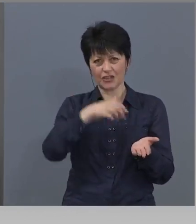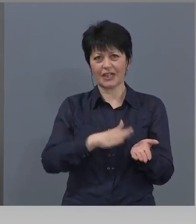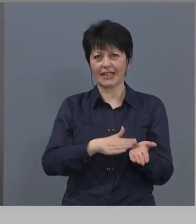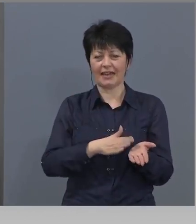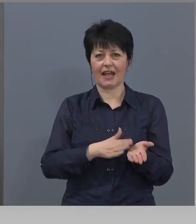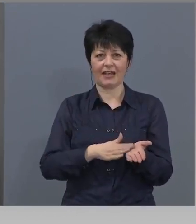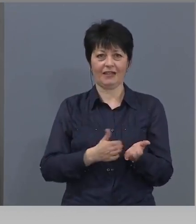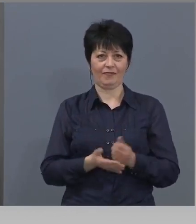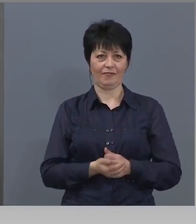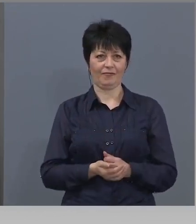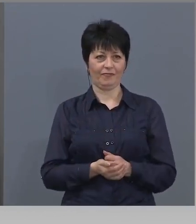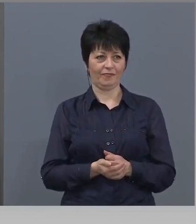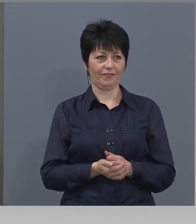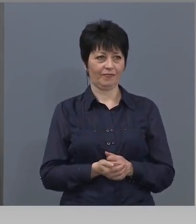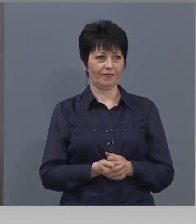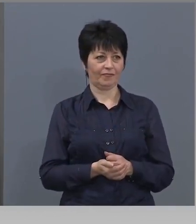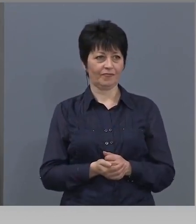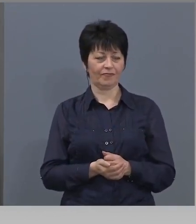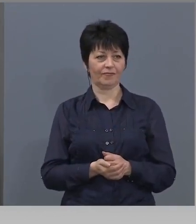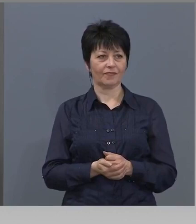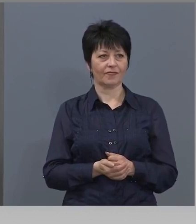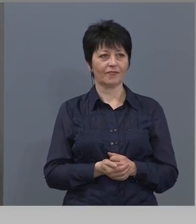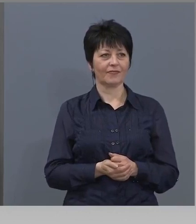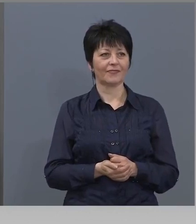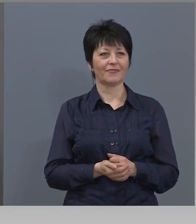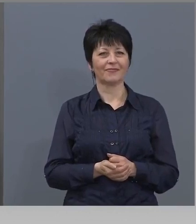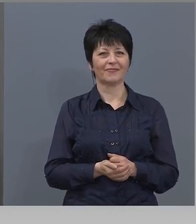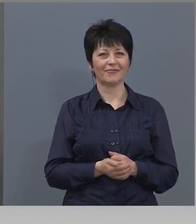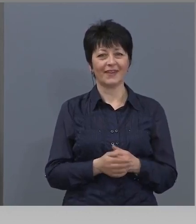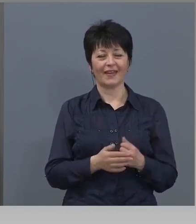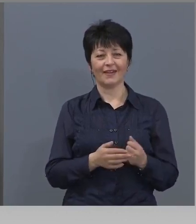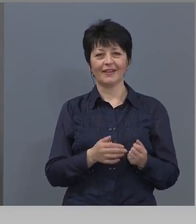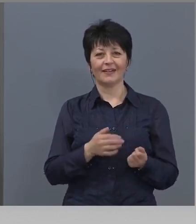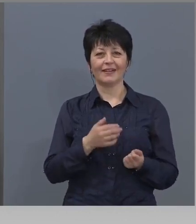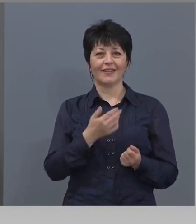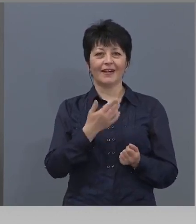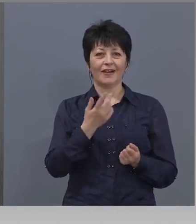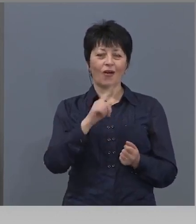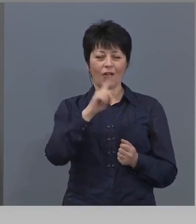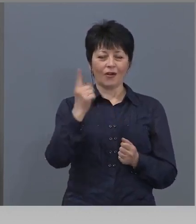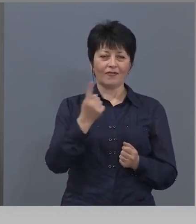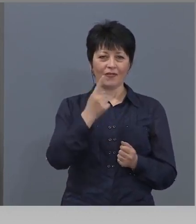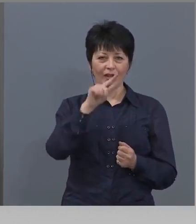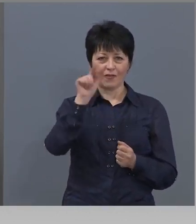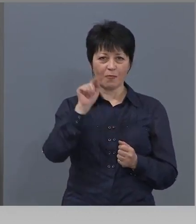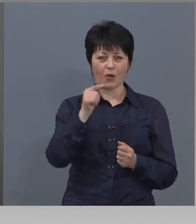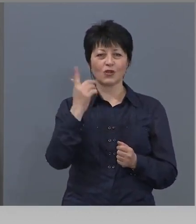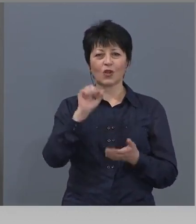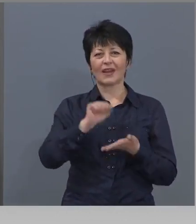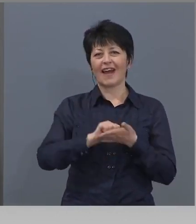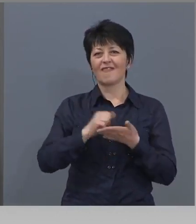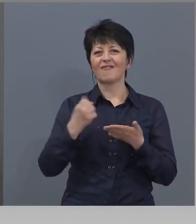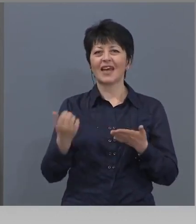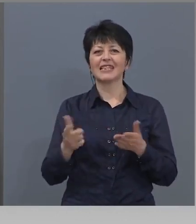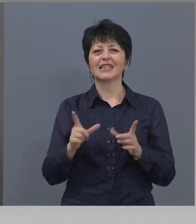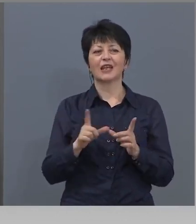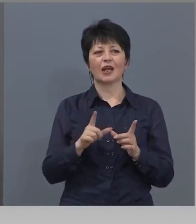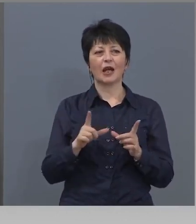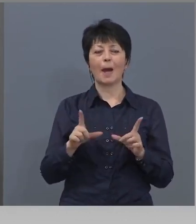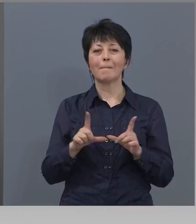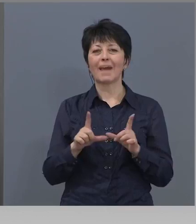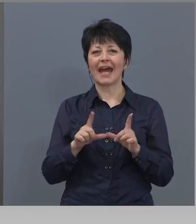Сходим премьер, един въпрос, извинявам сега. Вестник Марица, това го знам. Иванов Иович, приятно ми е. Шефът на науката,